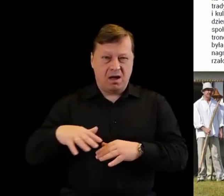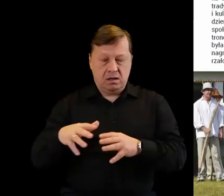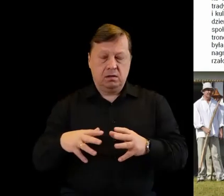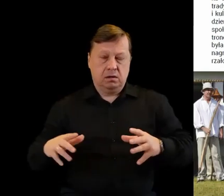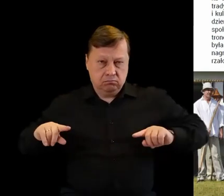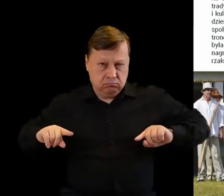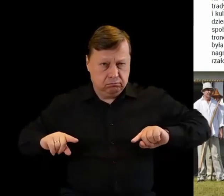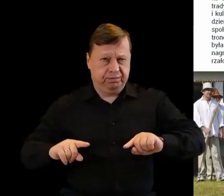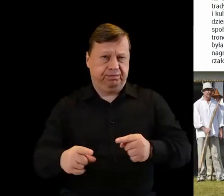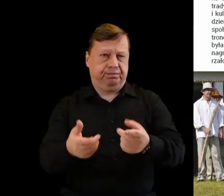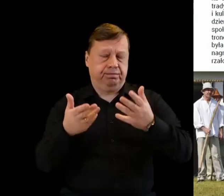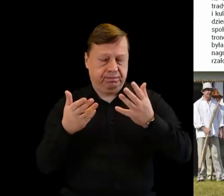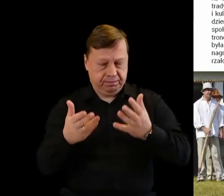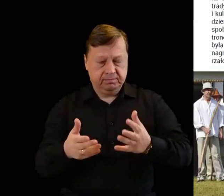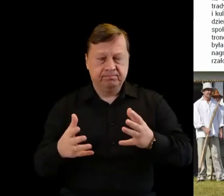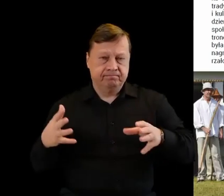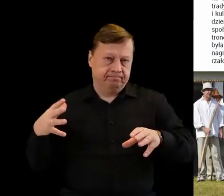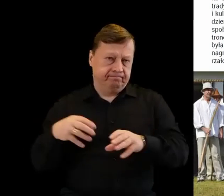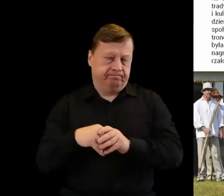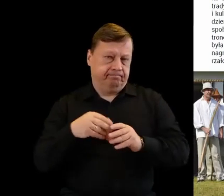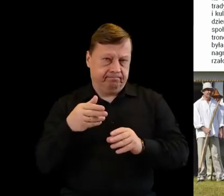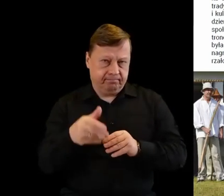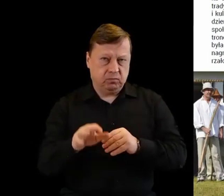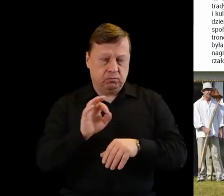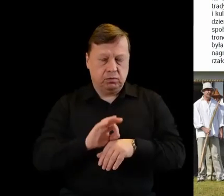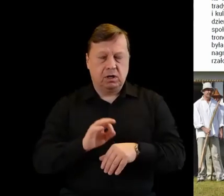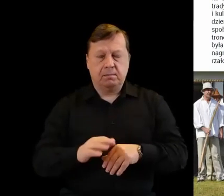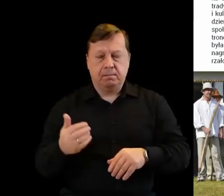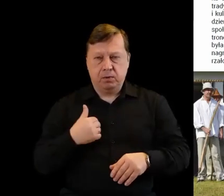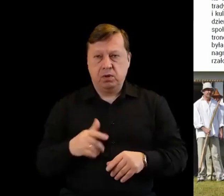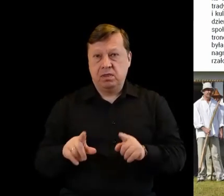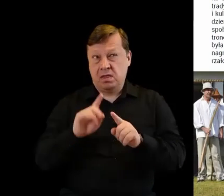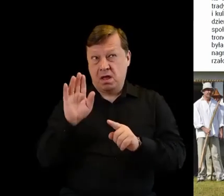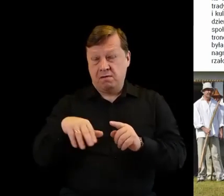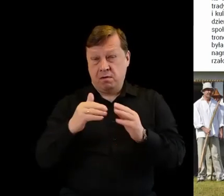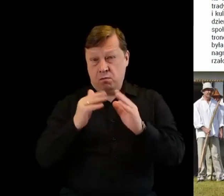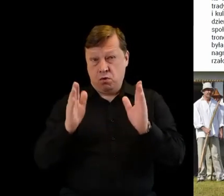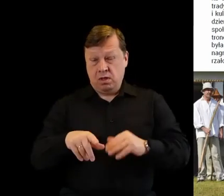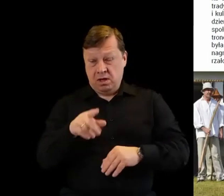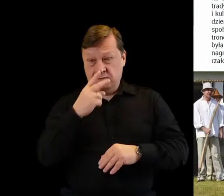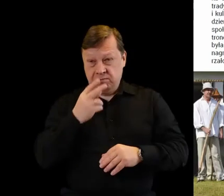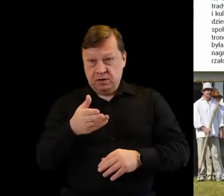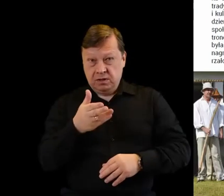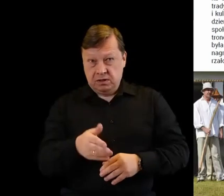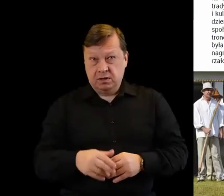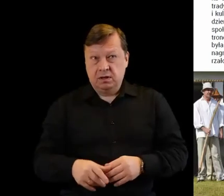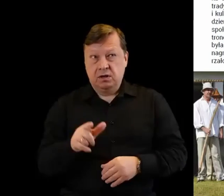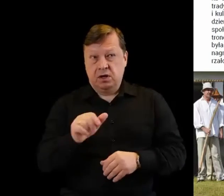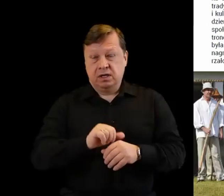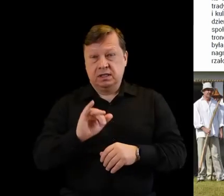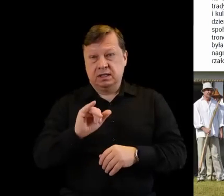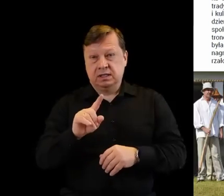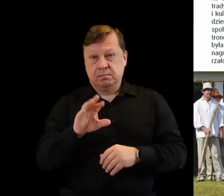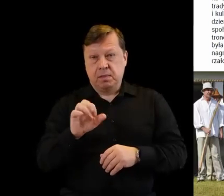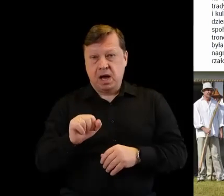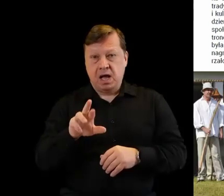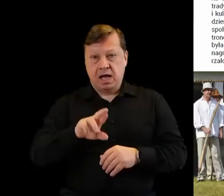uczestniczyć w tym projekcie. Nawet ten budynek, który tam jest z tyłu, to Izba Regionalna.